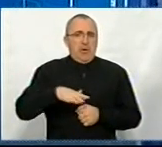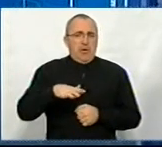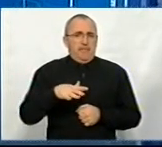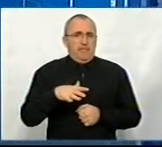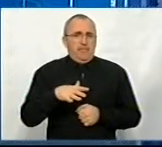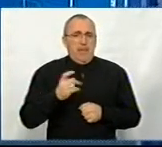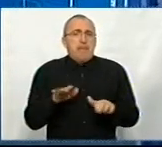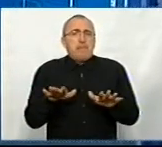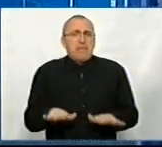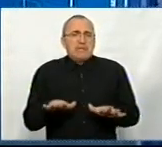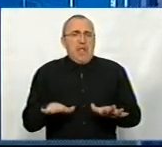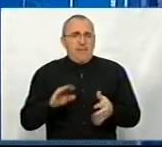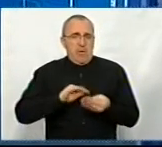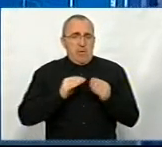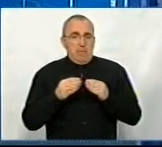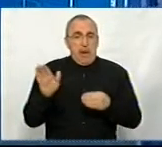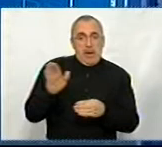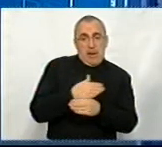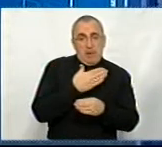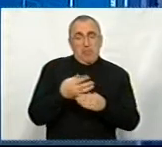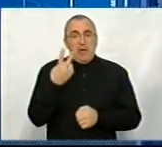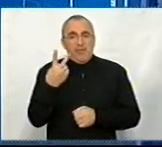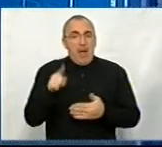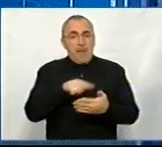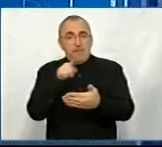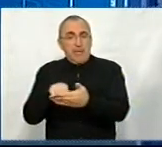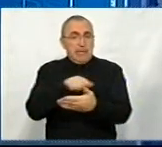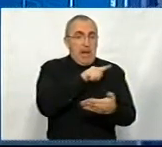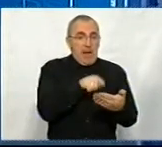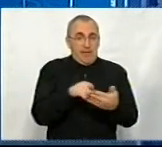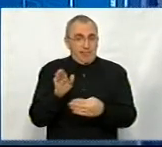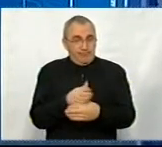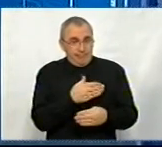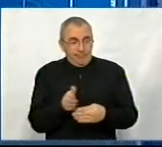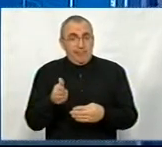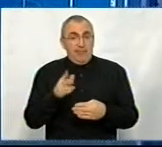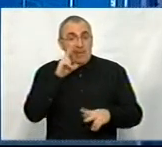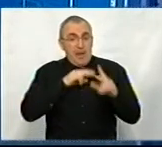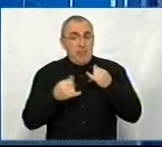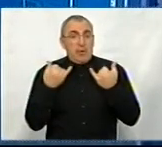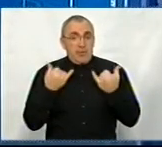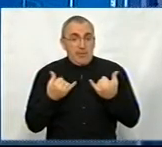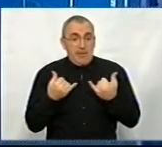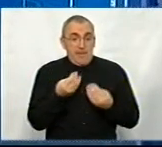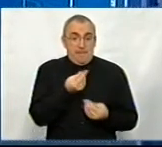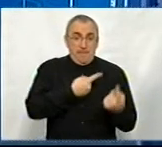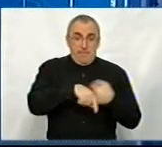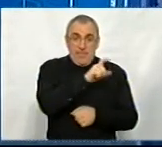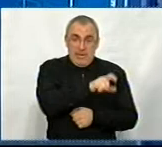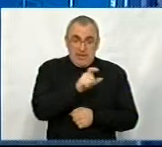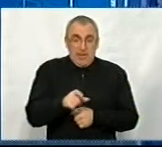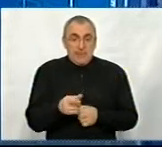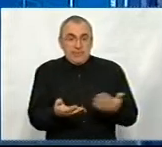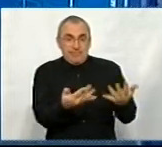скажімо так, місцеві проблеми. І того ми розділили ці два питання, і намагаємося зараз з підприємцями, ми збираємо ці